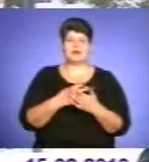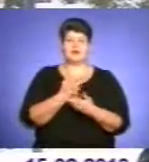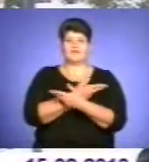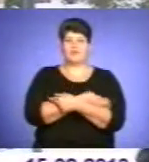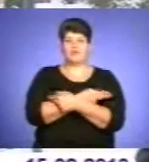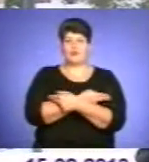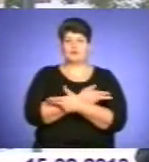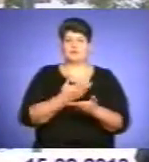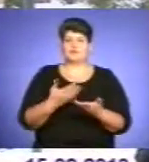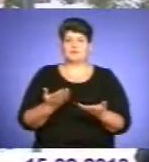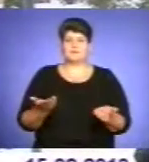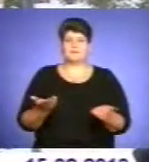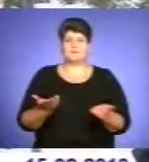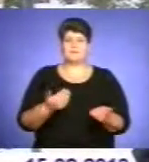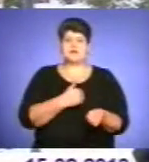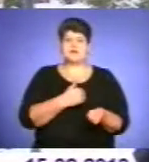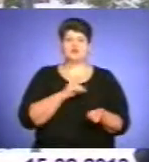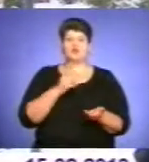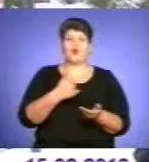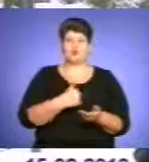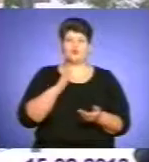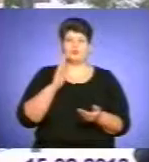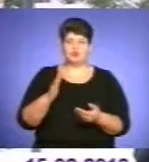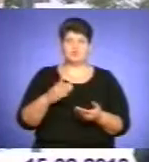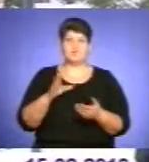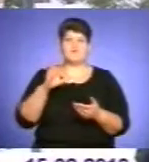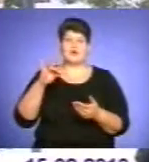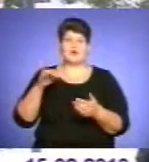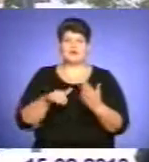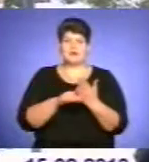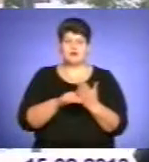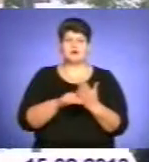Тобто, бажаючи стати волонтерами, заздалегідь реєструються.